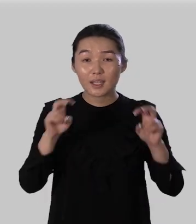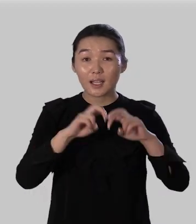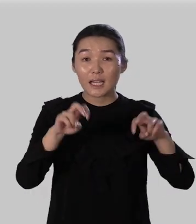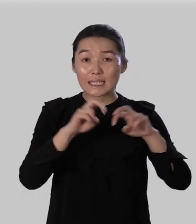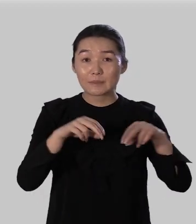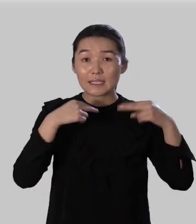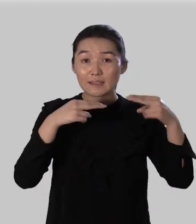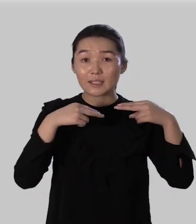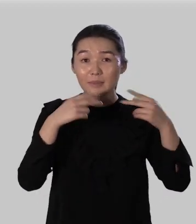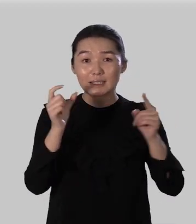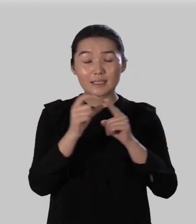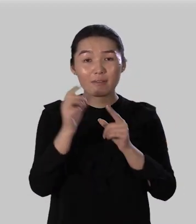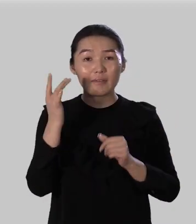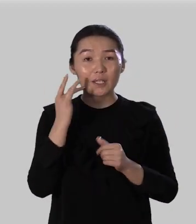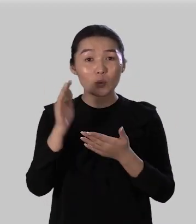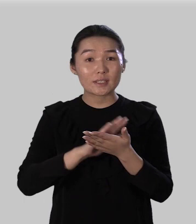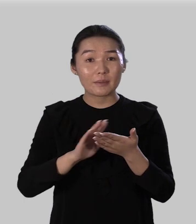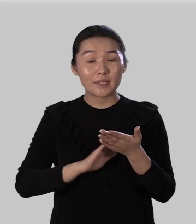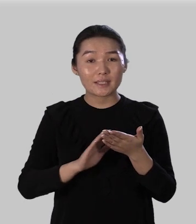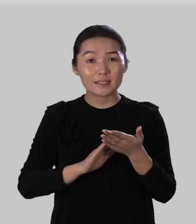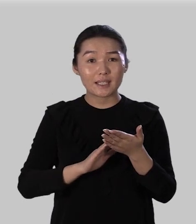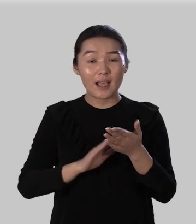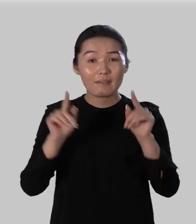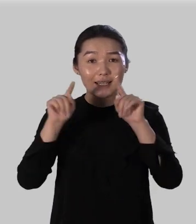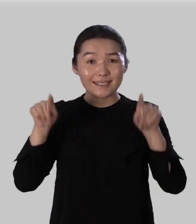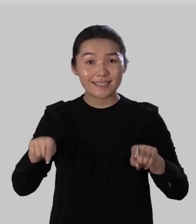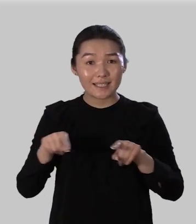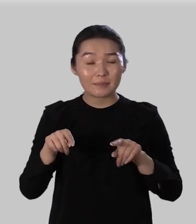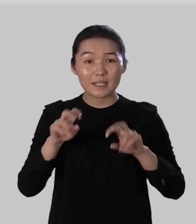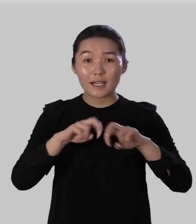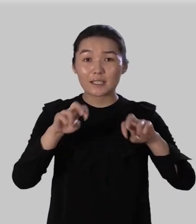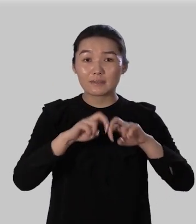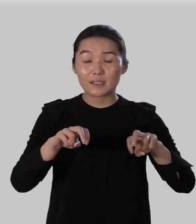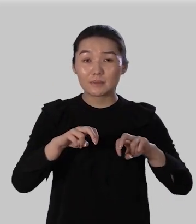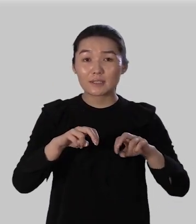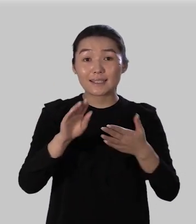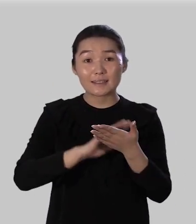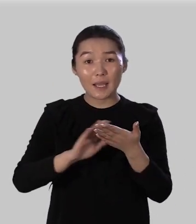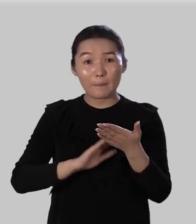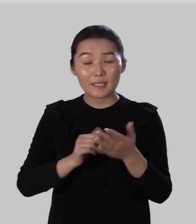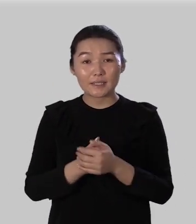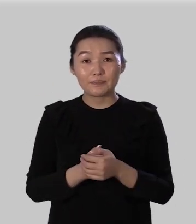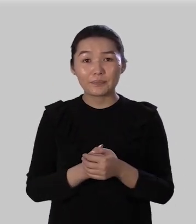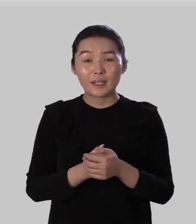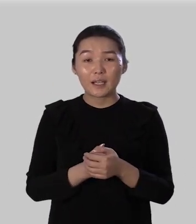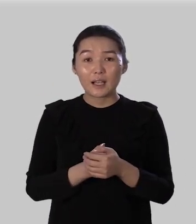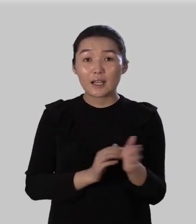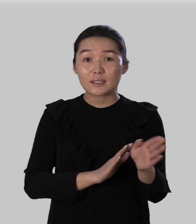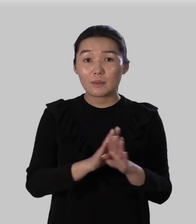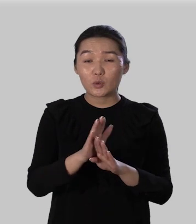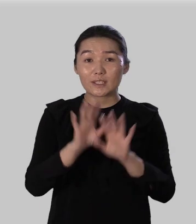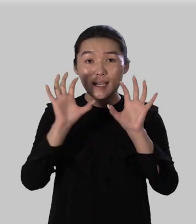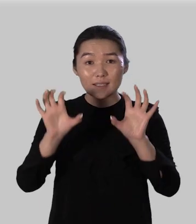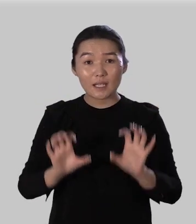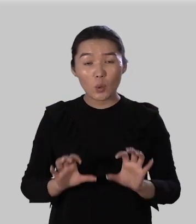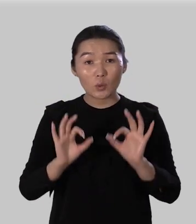рассмотрите внимательно слова которые записаны в транскрипции расшифруйте фонетическую запись соблюдая законы